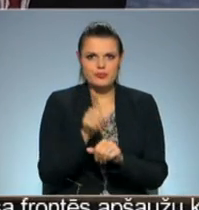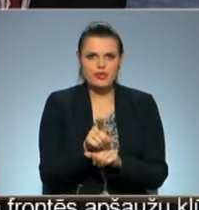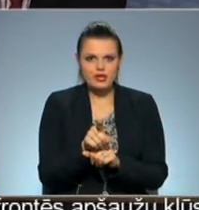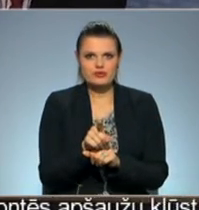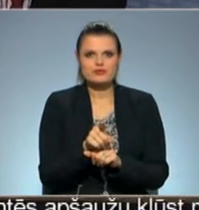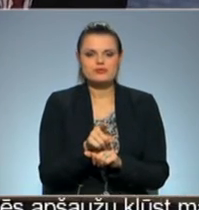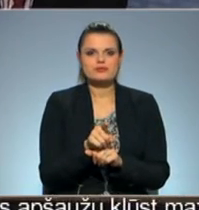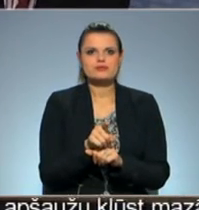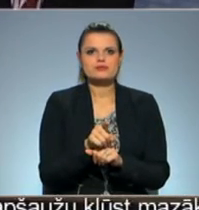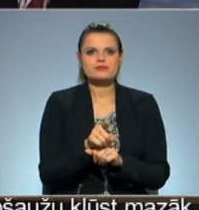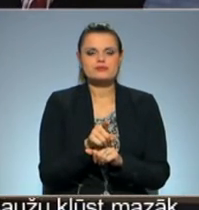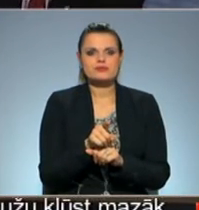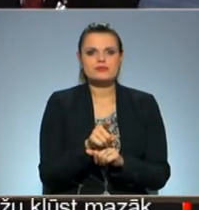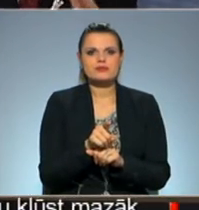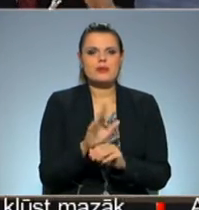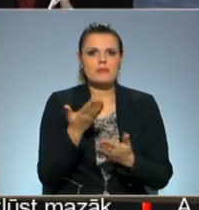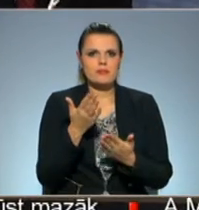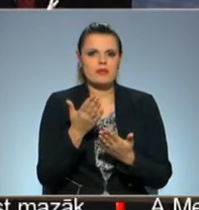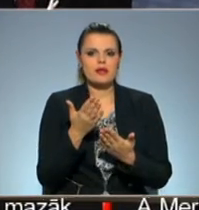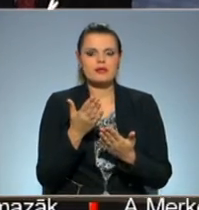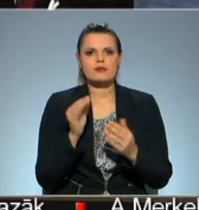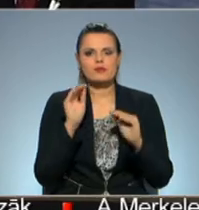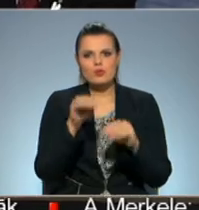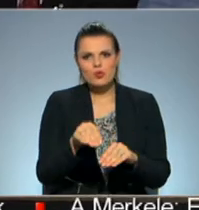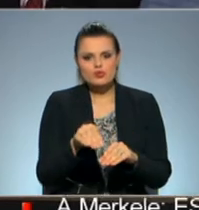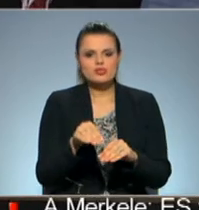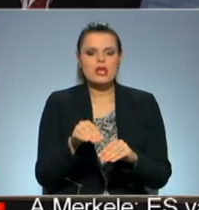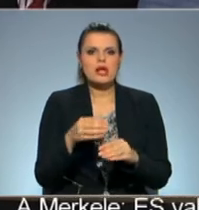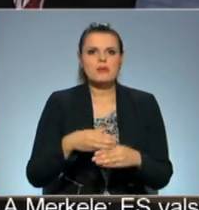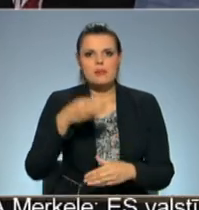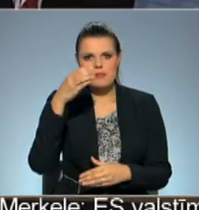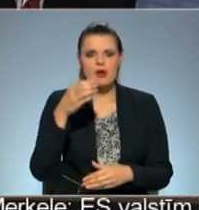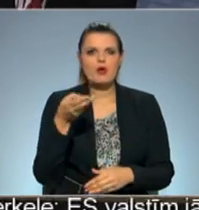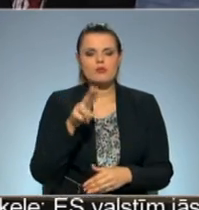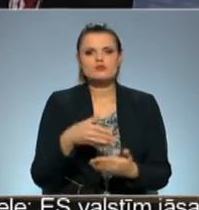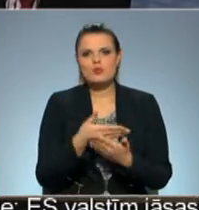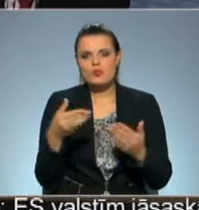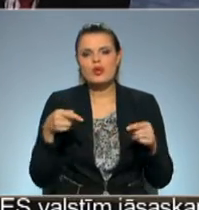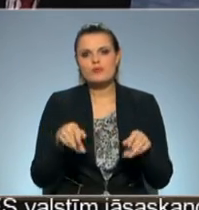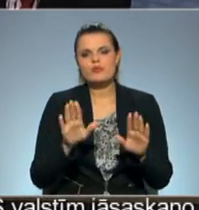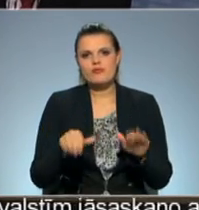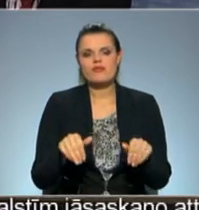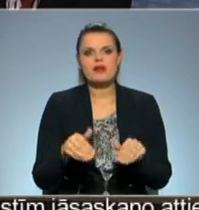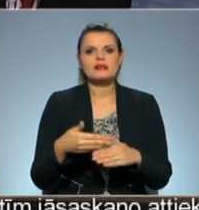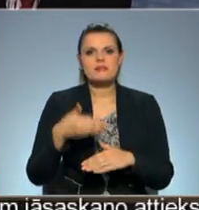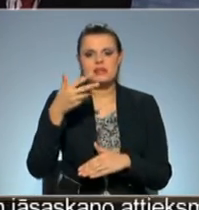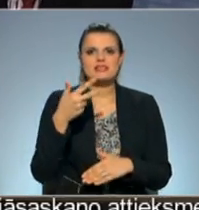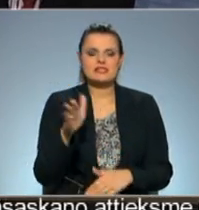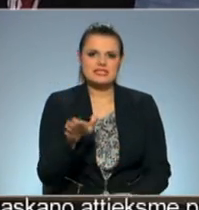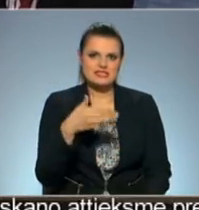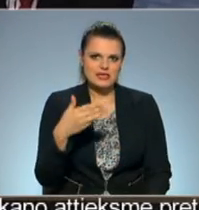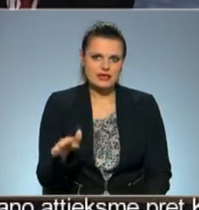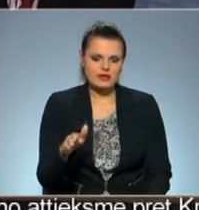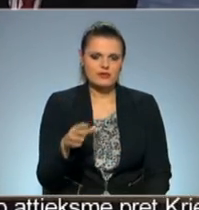uzliekamie masti, uz kuriem varēs pacelšos trīs karogus.